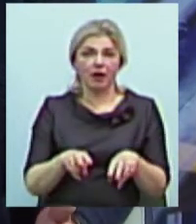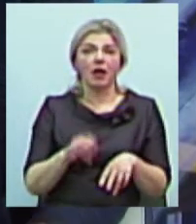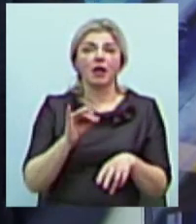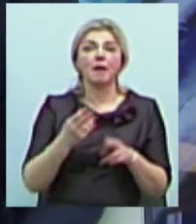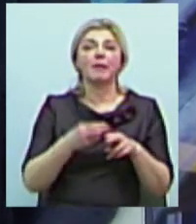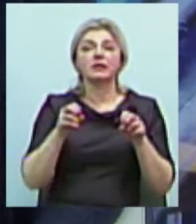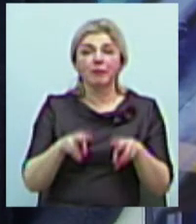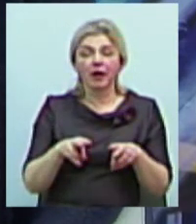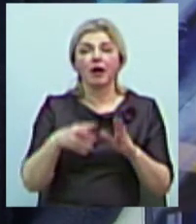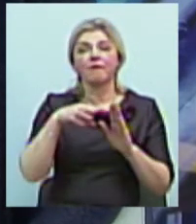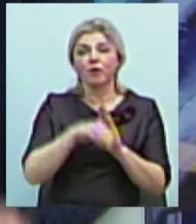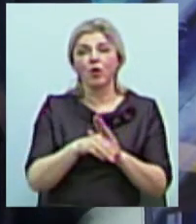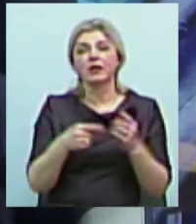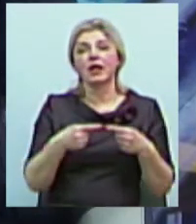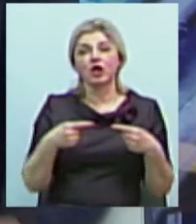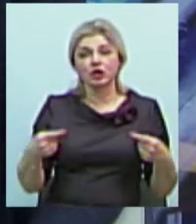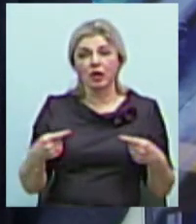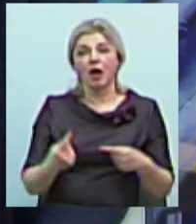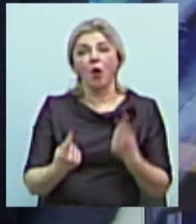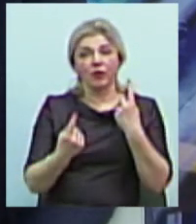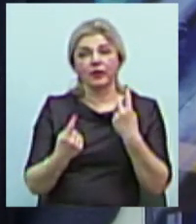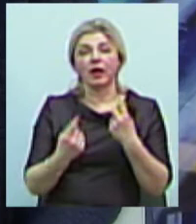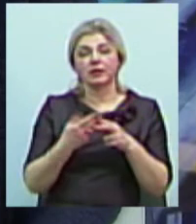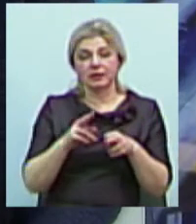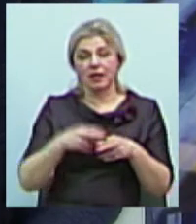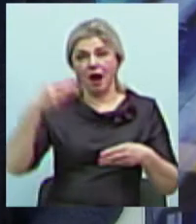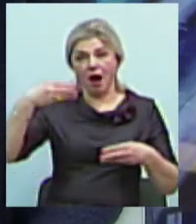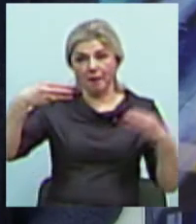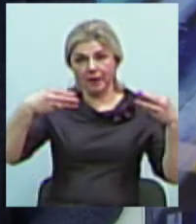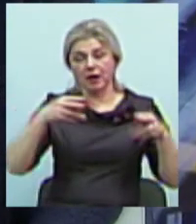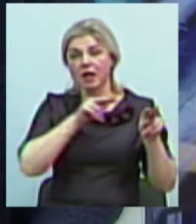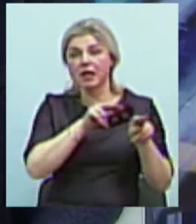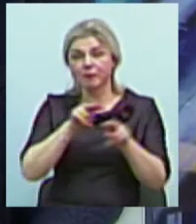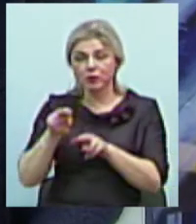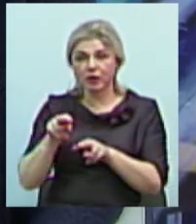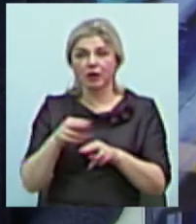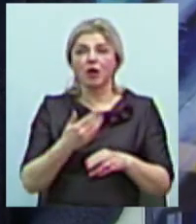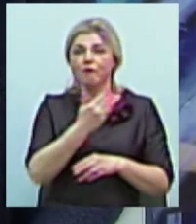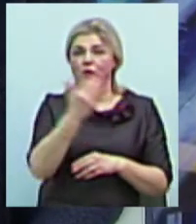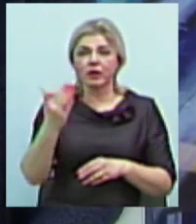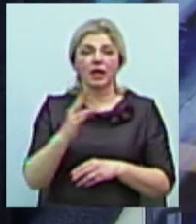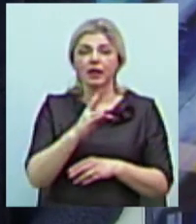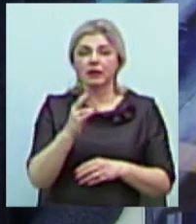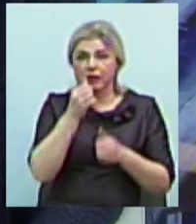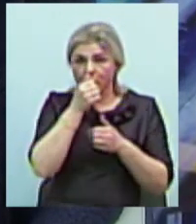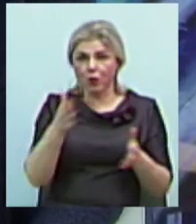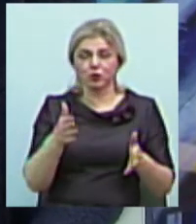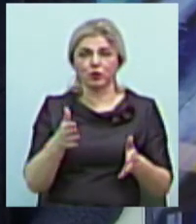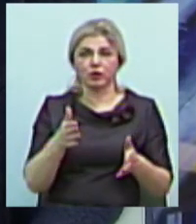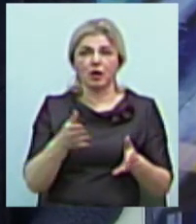складається з деяких речей, і одна з них – це камери відоспостереження. Вони, мабуть, не можуть